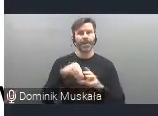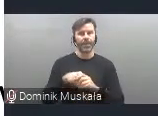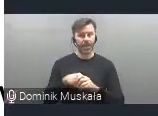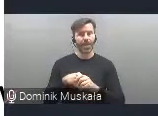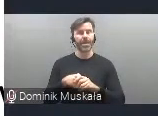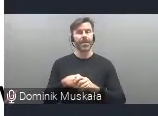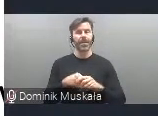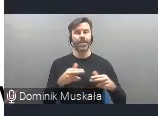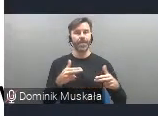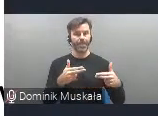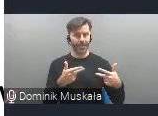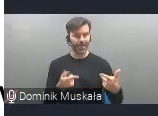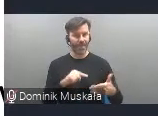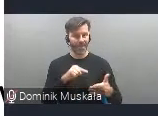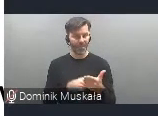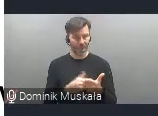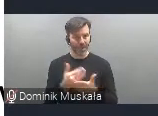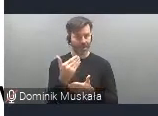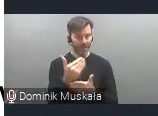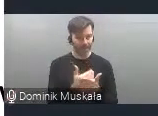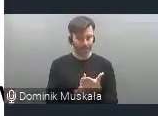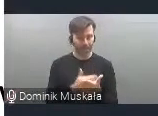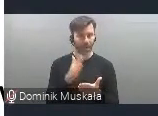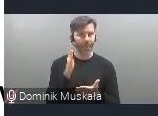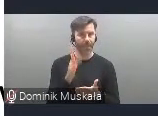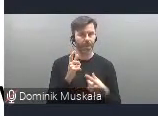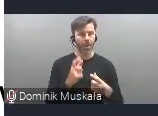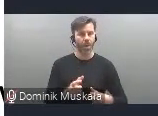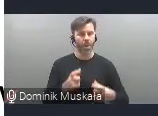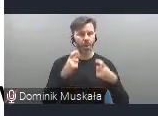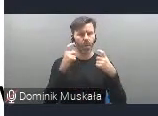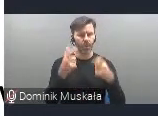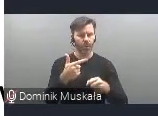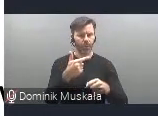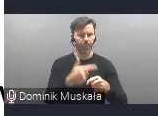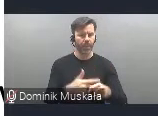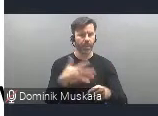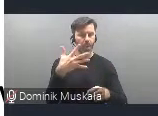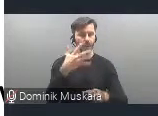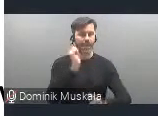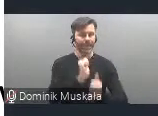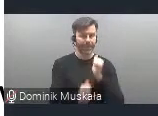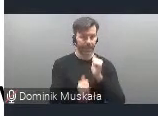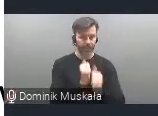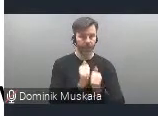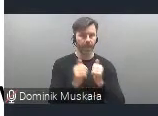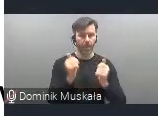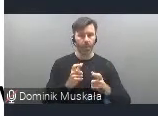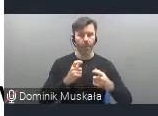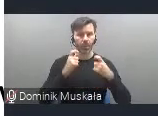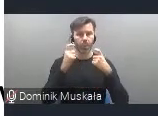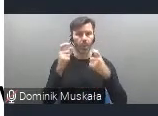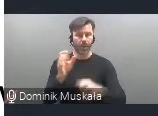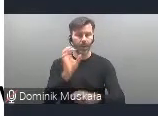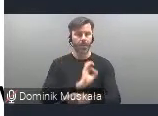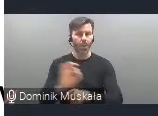będzie właśnie ten ogłoszony, do 25 stycznia można zgłaszać te projekty pilotażowe,